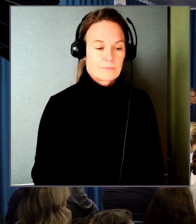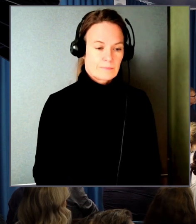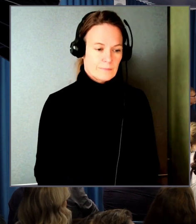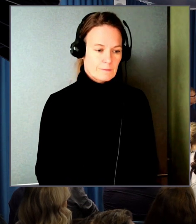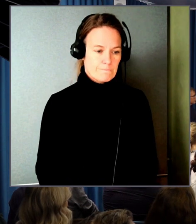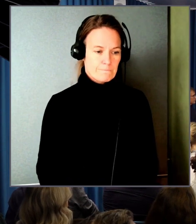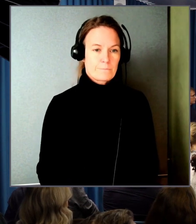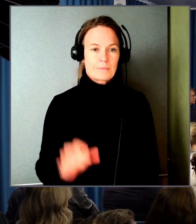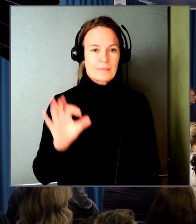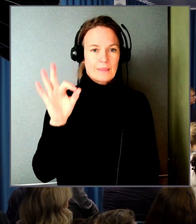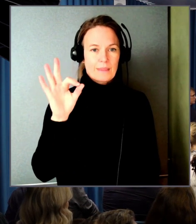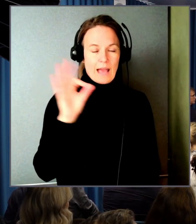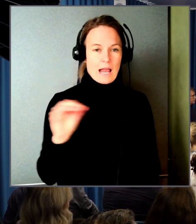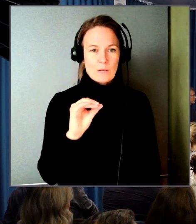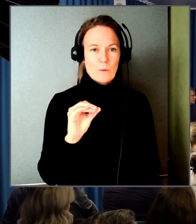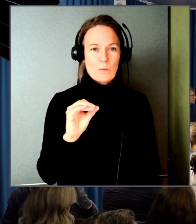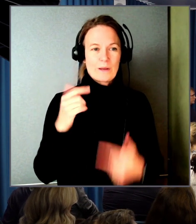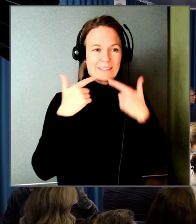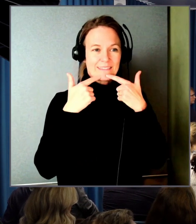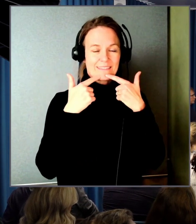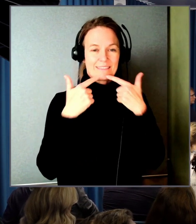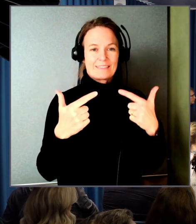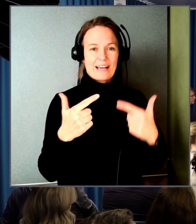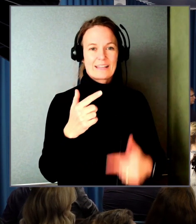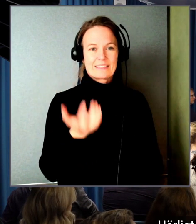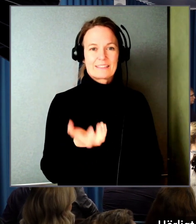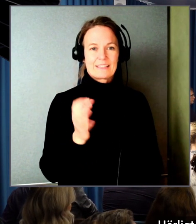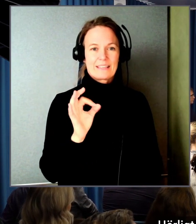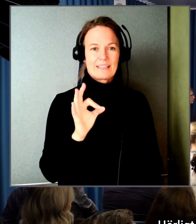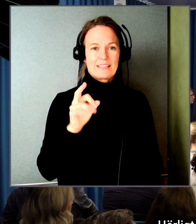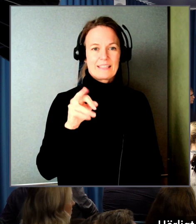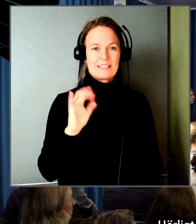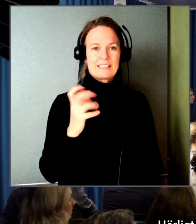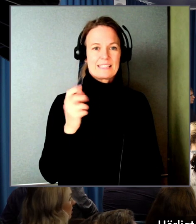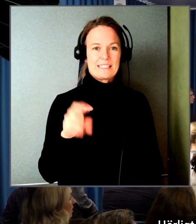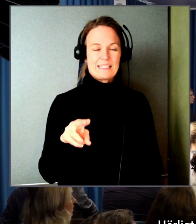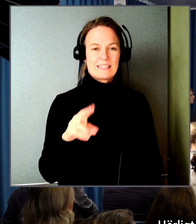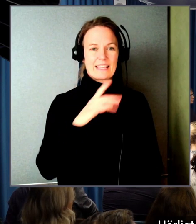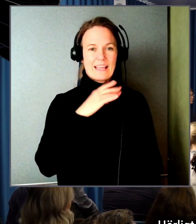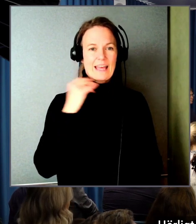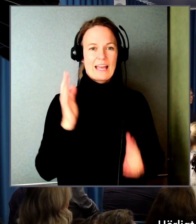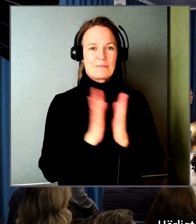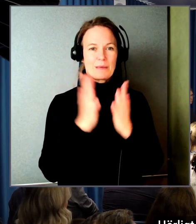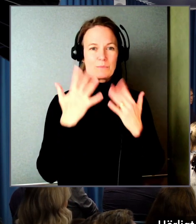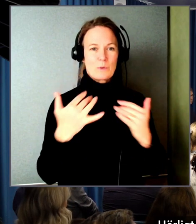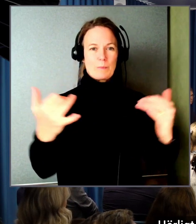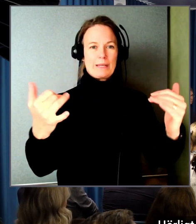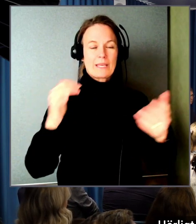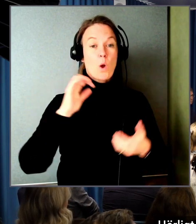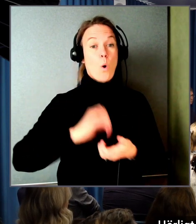Hallå där. Tack, Kristin. Härligt med både publik här och